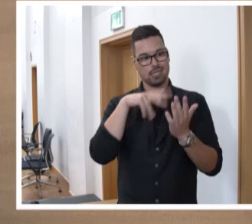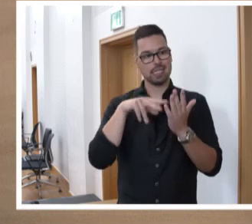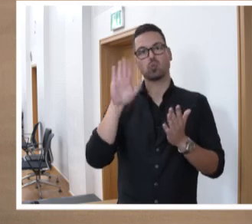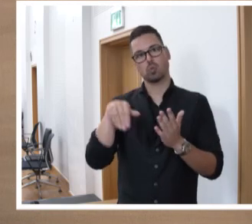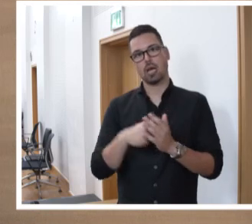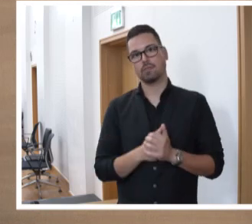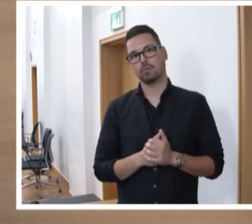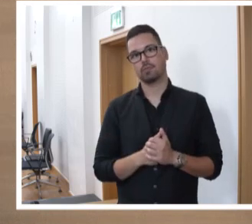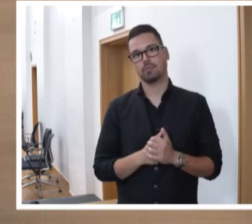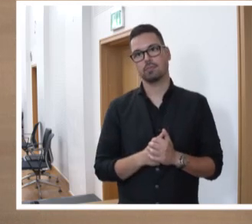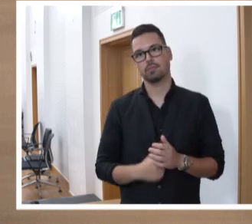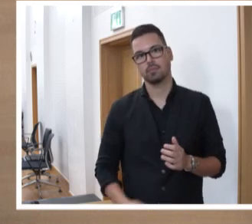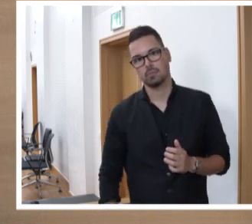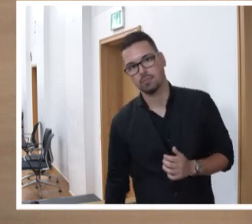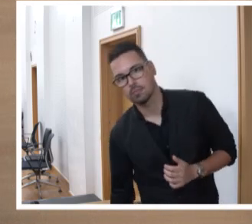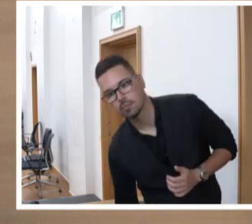wird.